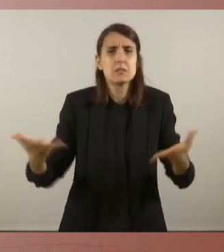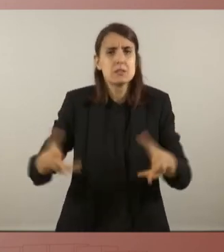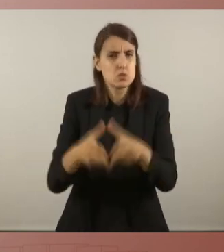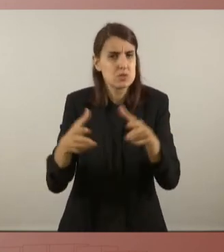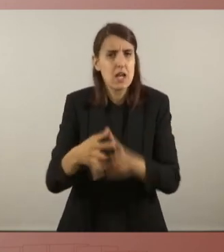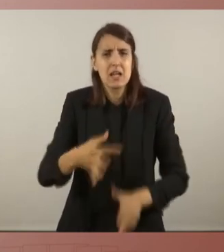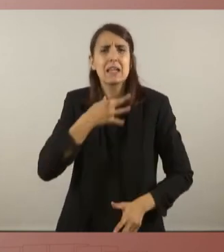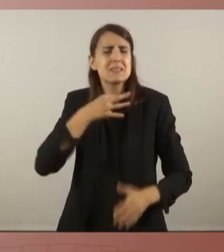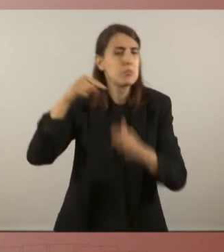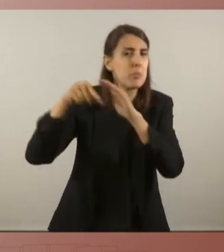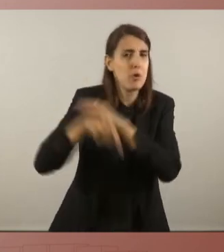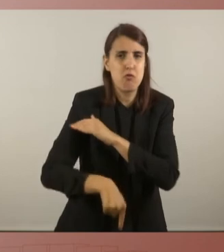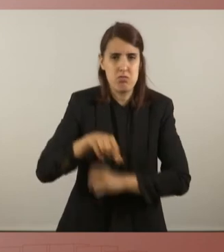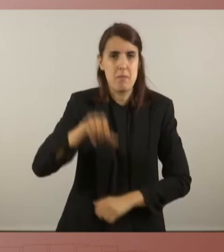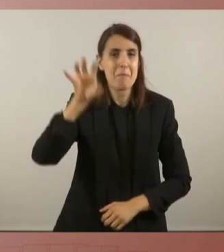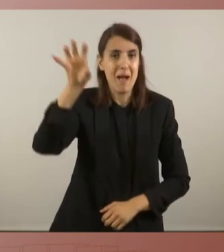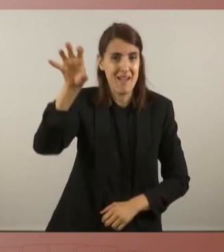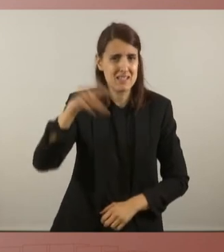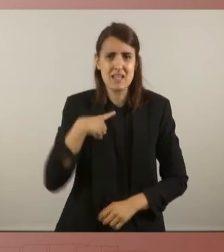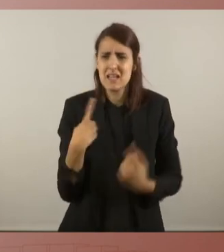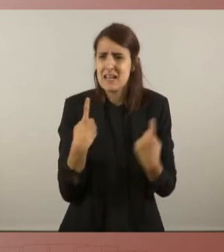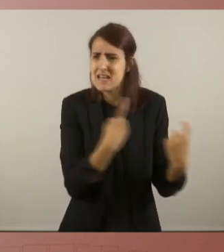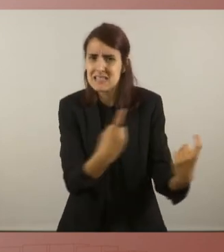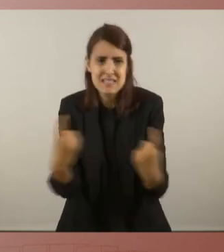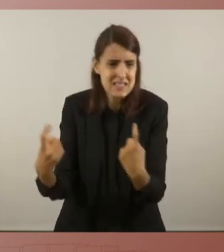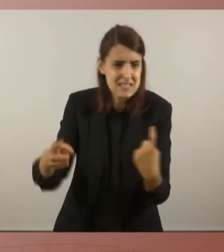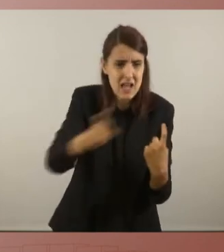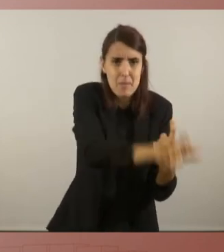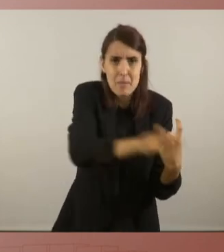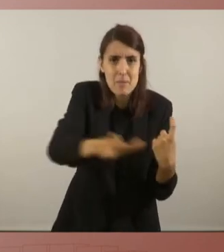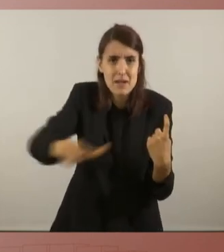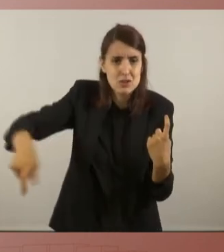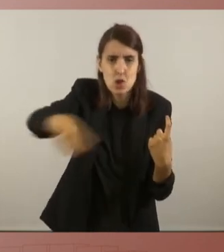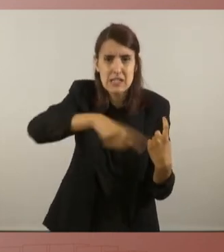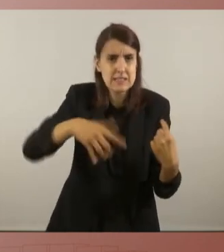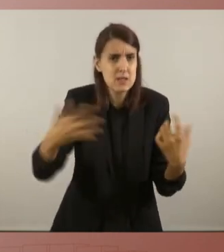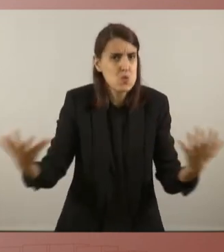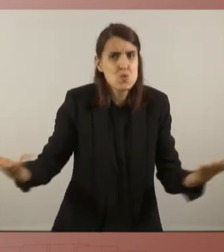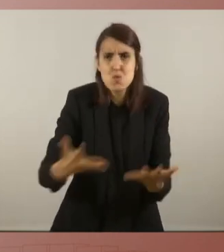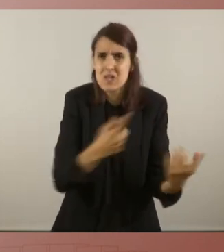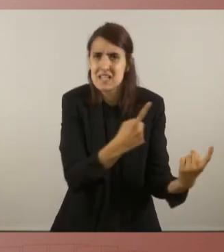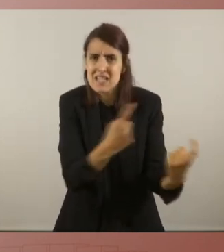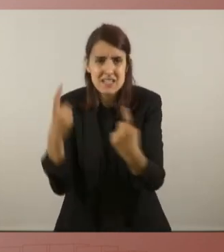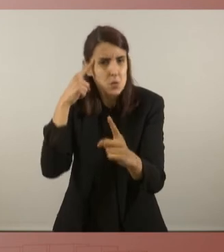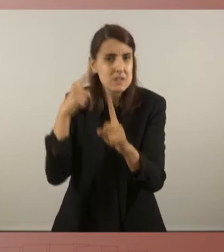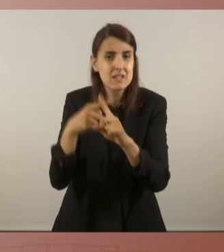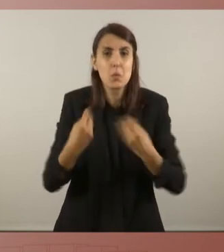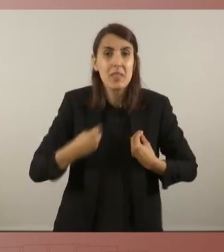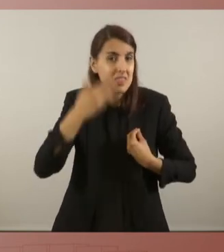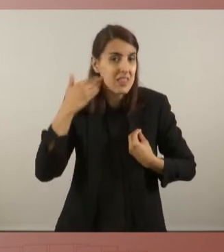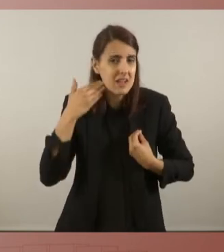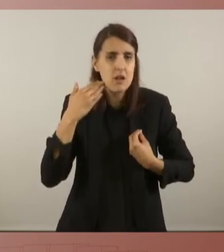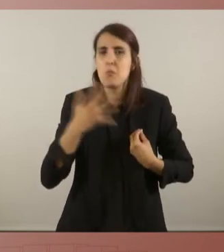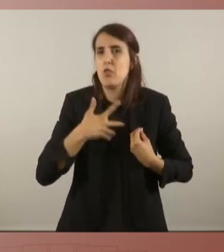viu el nostre país, les necessitats imperioses de la majoria de la nostra població per tal de poder assolir una vida digna, requereixen